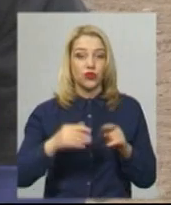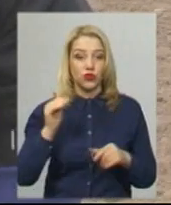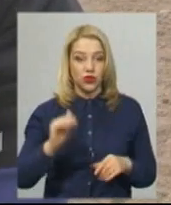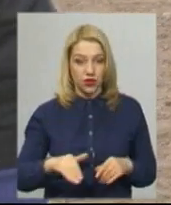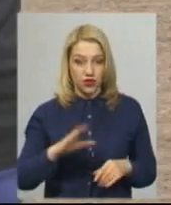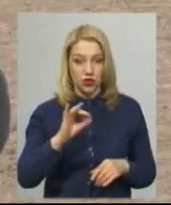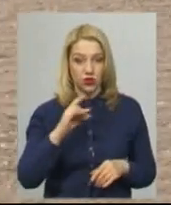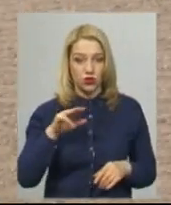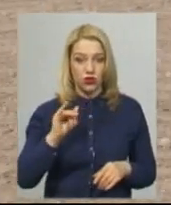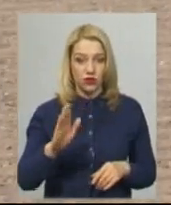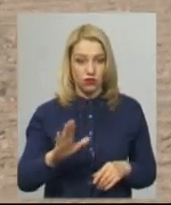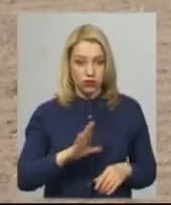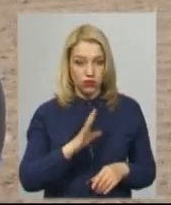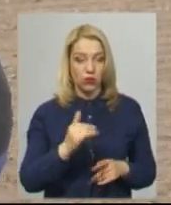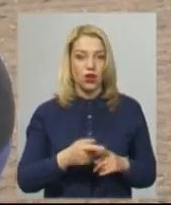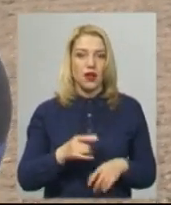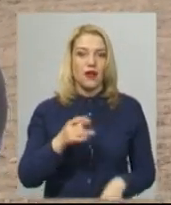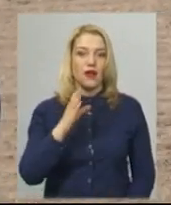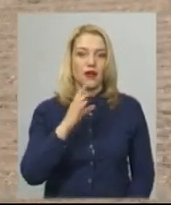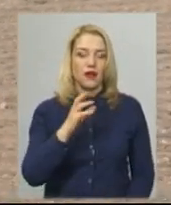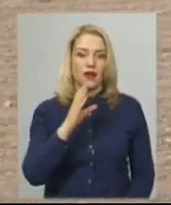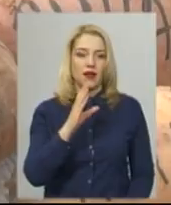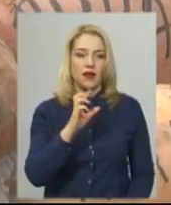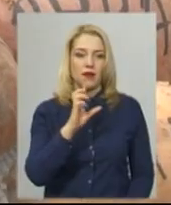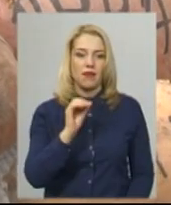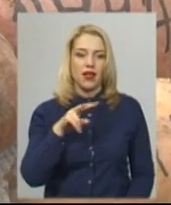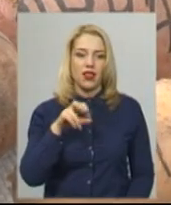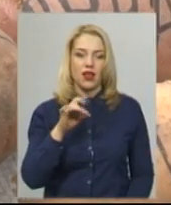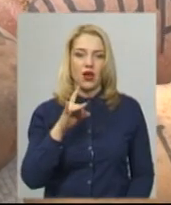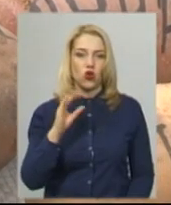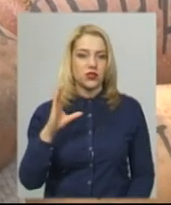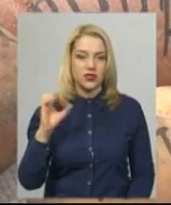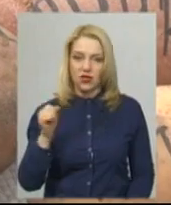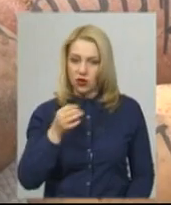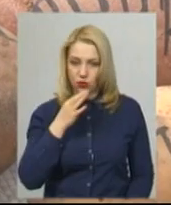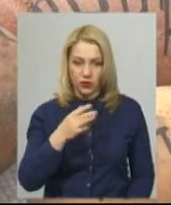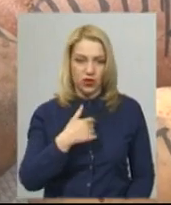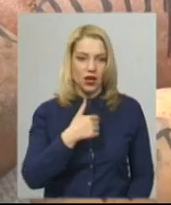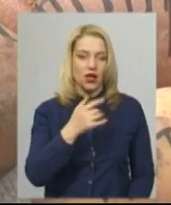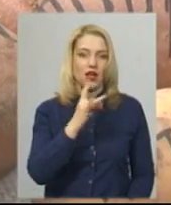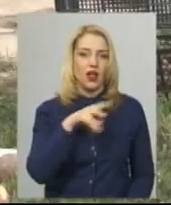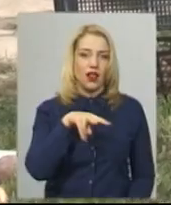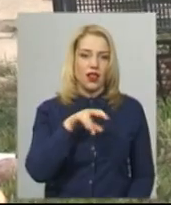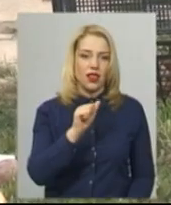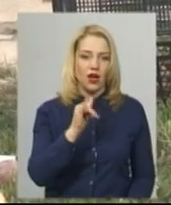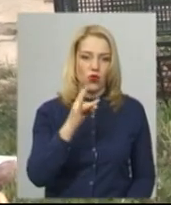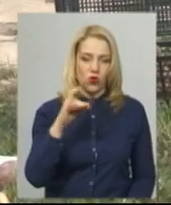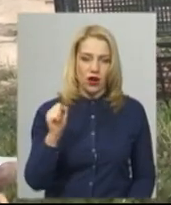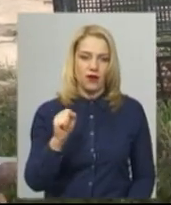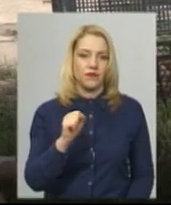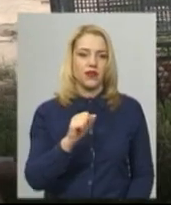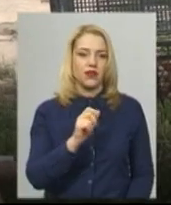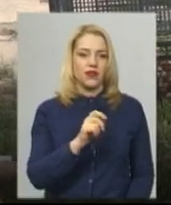я навіть, можеш, і більше мала. Велорусу, дуже я її люблю, потім люблю Лавру, Реноме, хороша